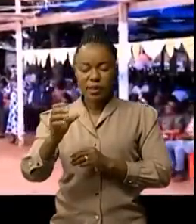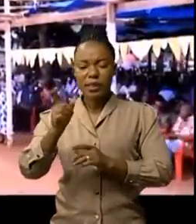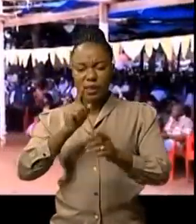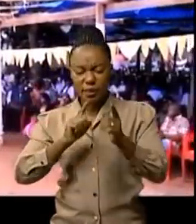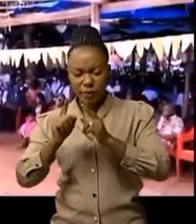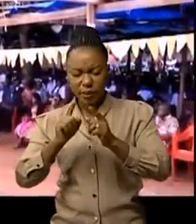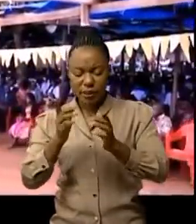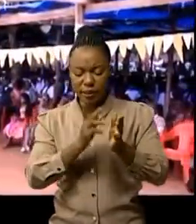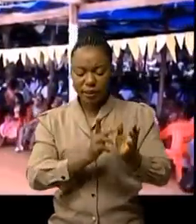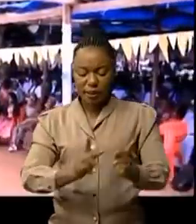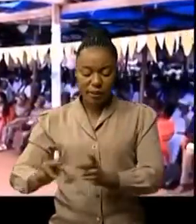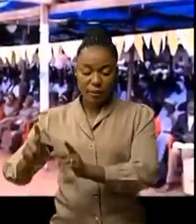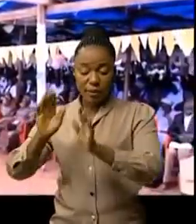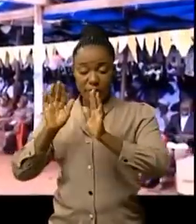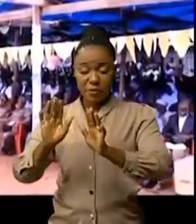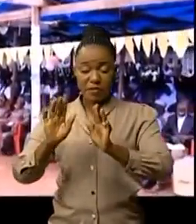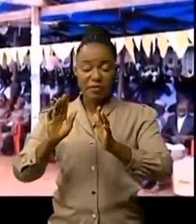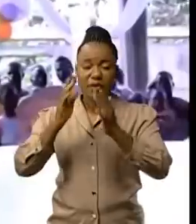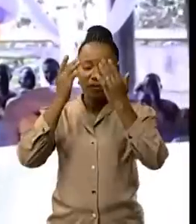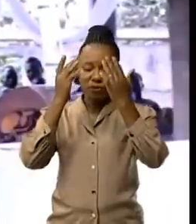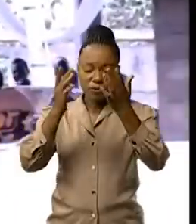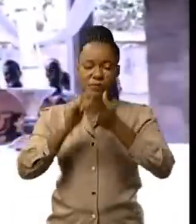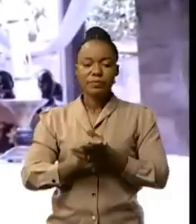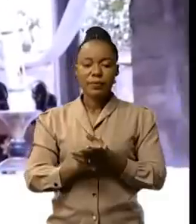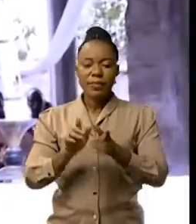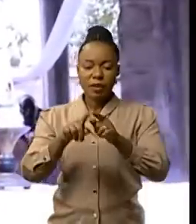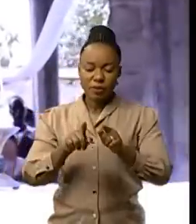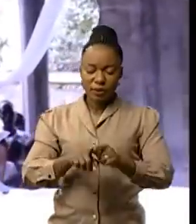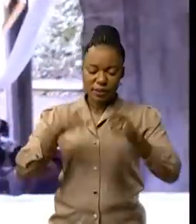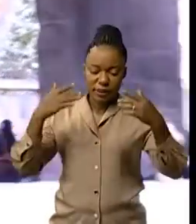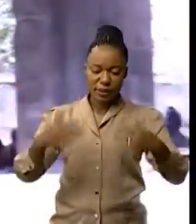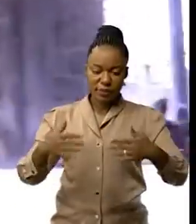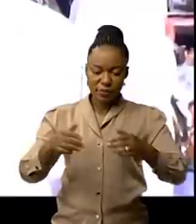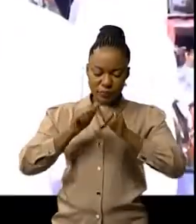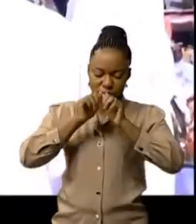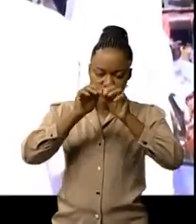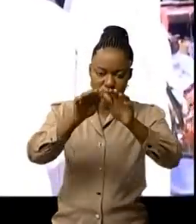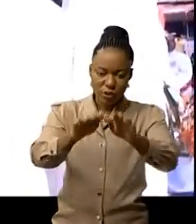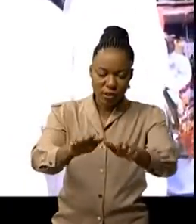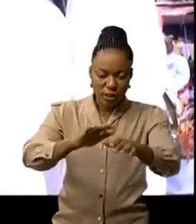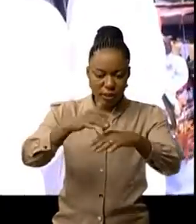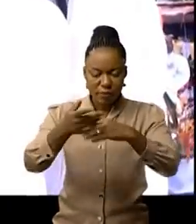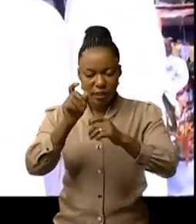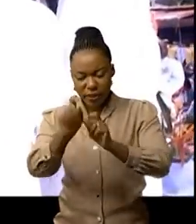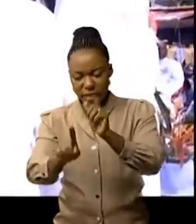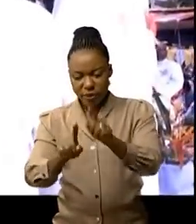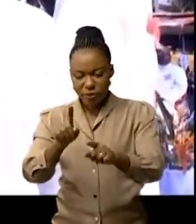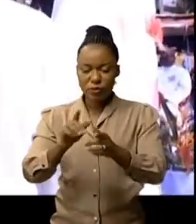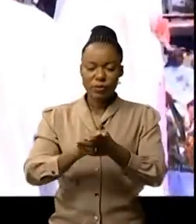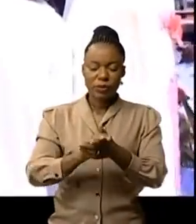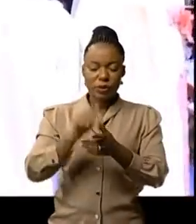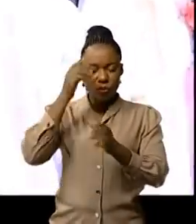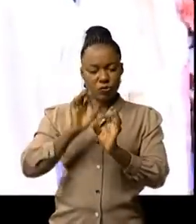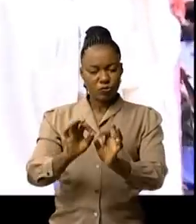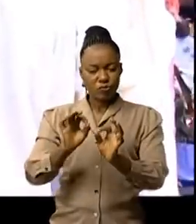merveilleux de Dieu il s'en a suivi le temps fort de la cérémonie l'ordination elle-même après une série de questions posées au nouveau prêtre